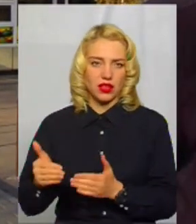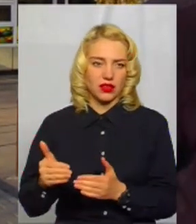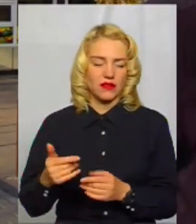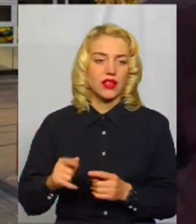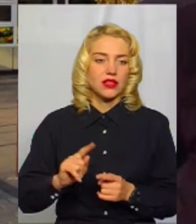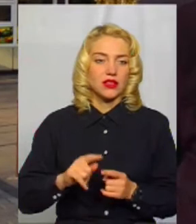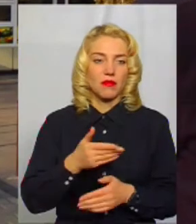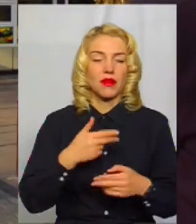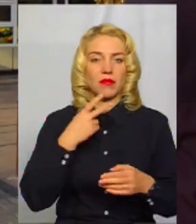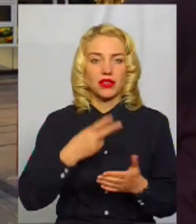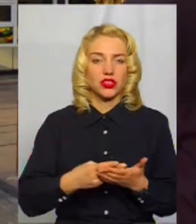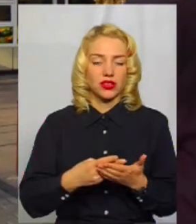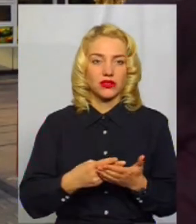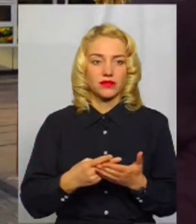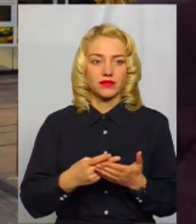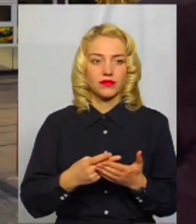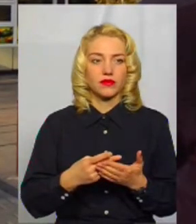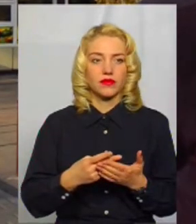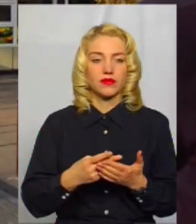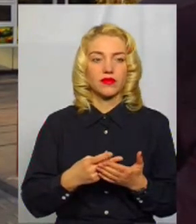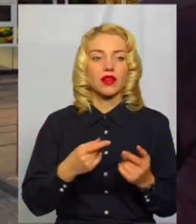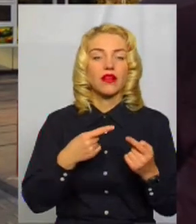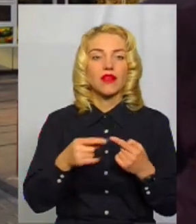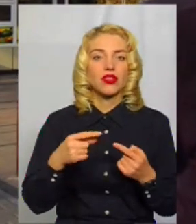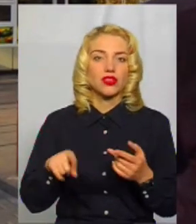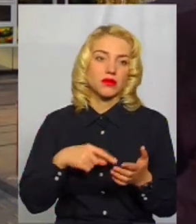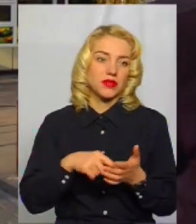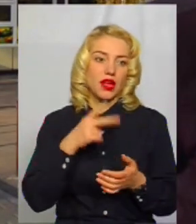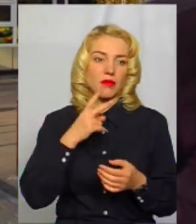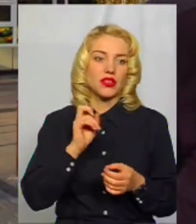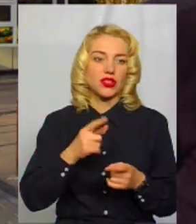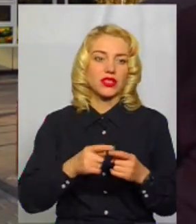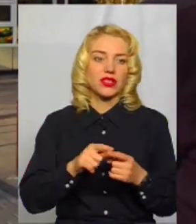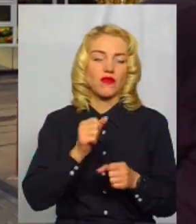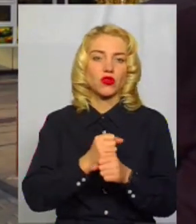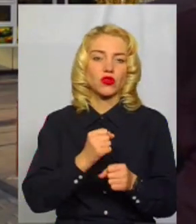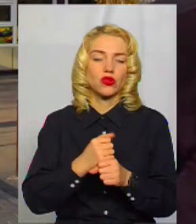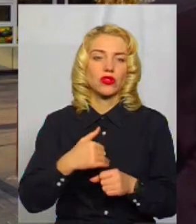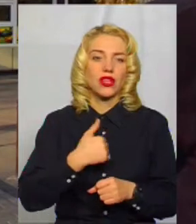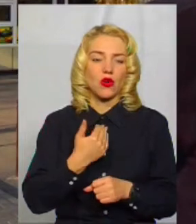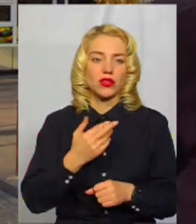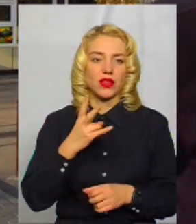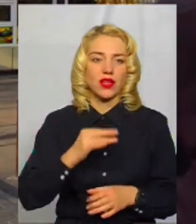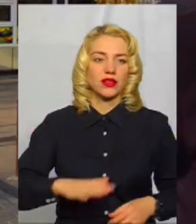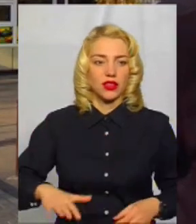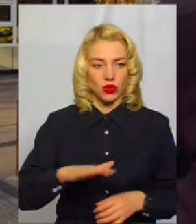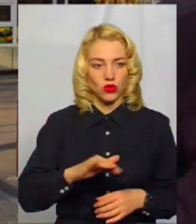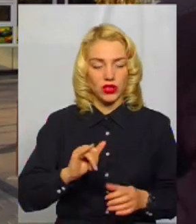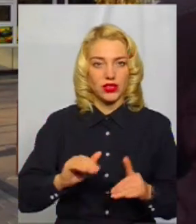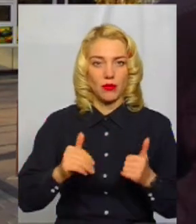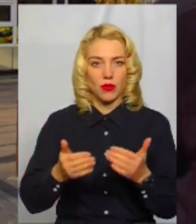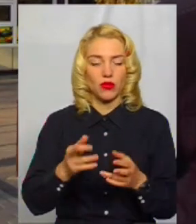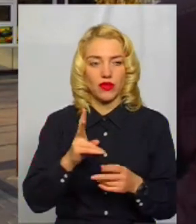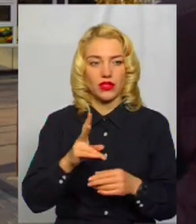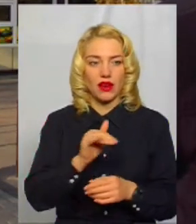Ми це бачили в інших містах, бачили, як це функціонує, захотіли на території і запропонували,